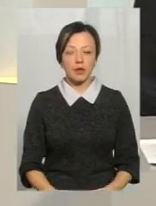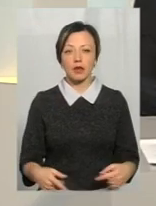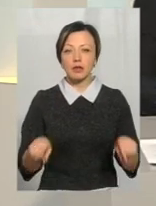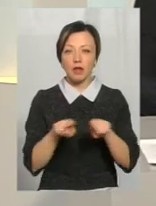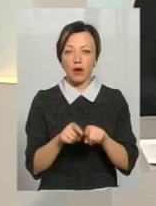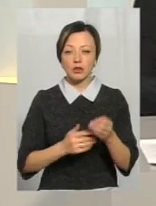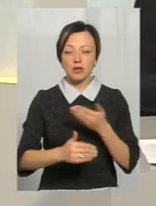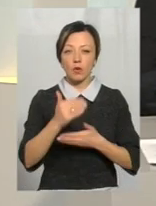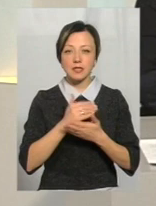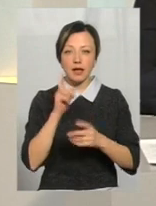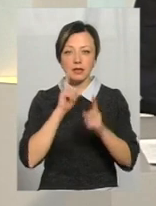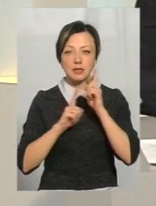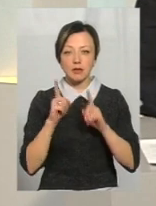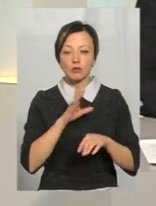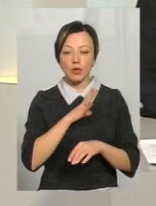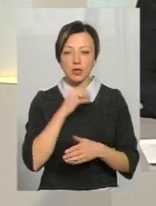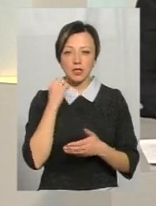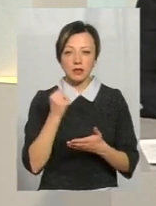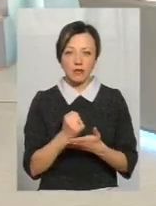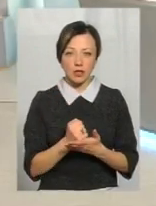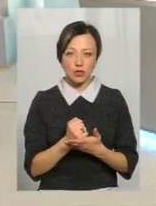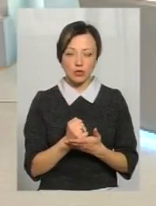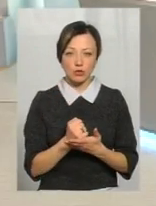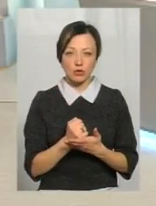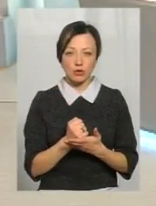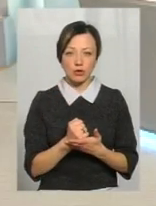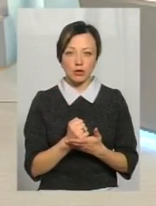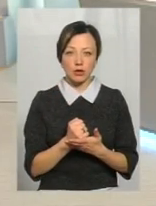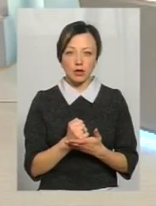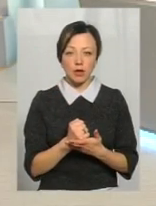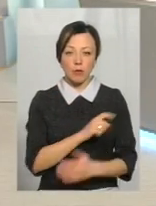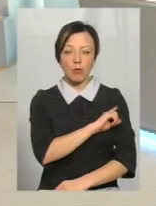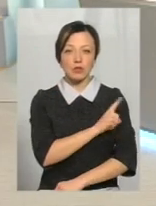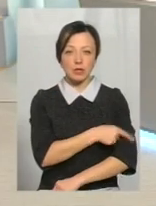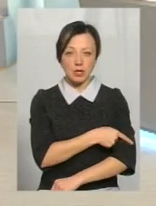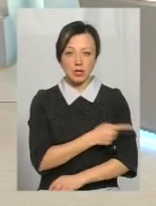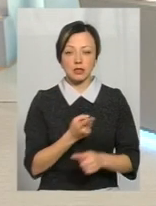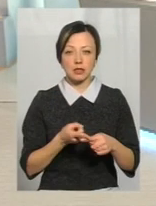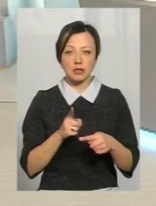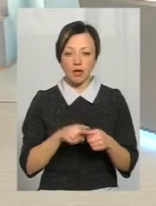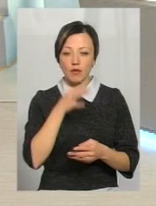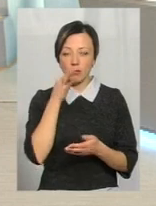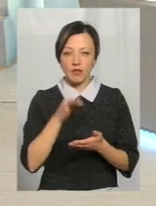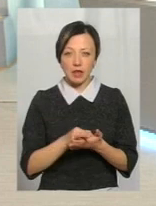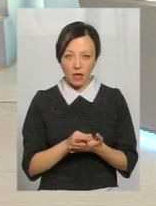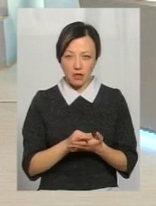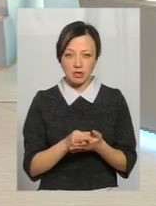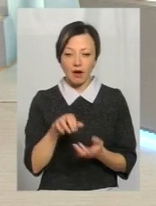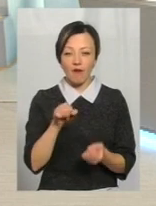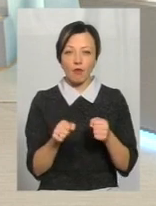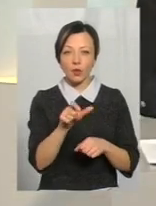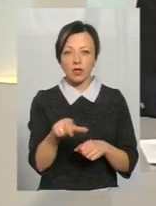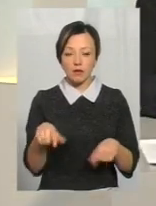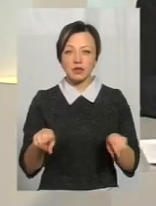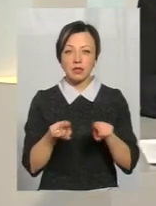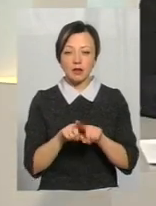сесії було не тільки затверджено, все ж таки, посилена відповідальність водіїв, а також